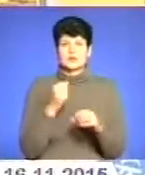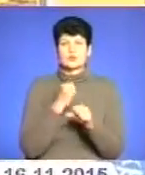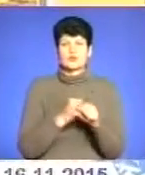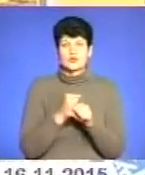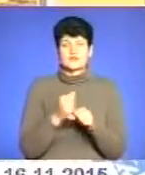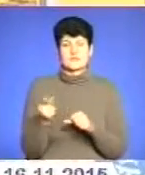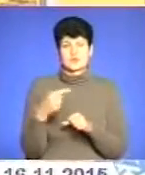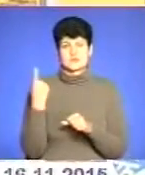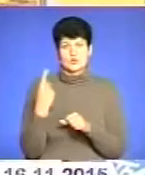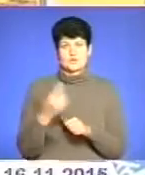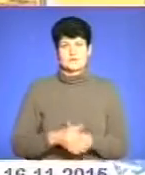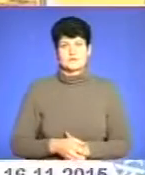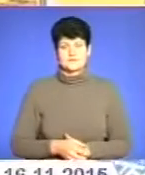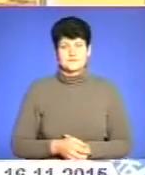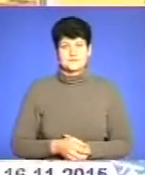в Тернопільській області.